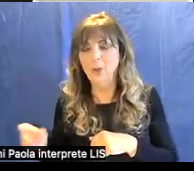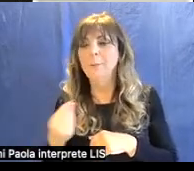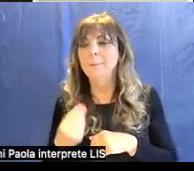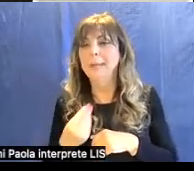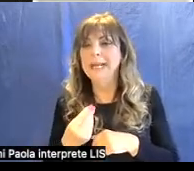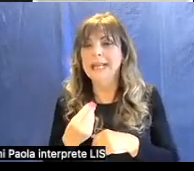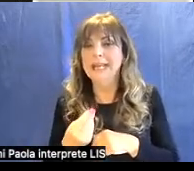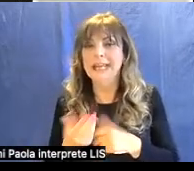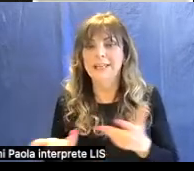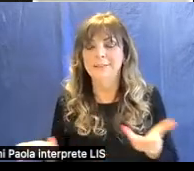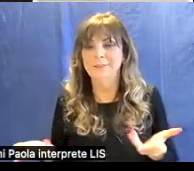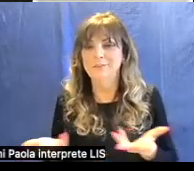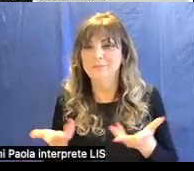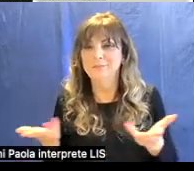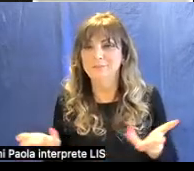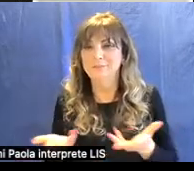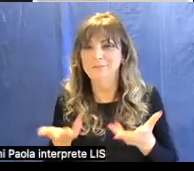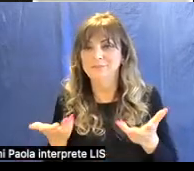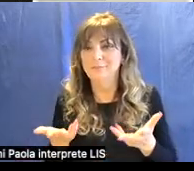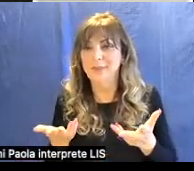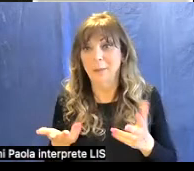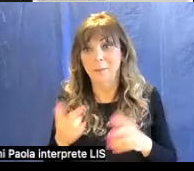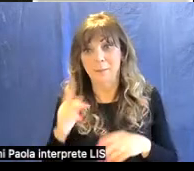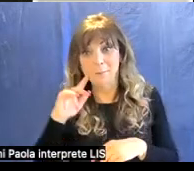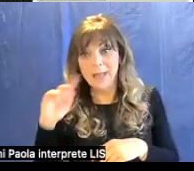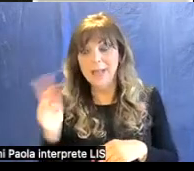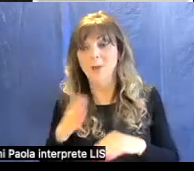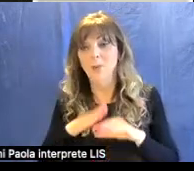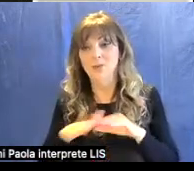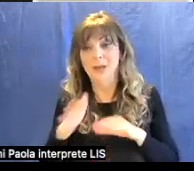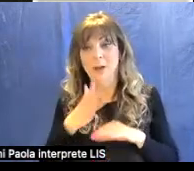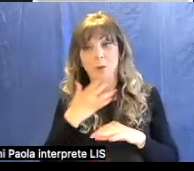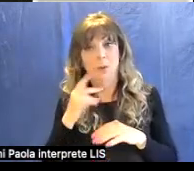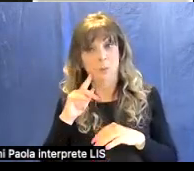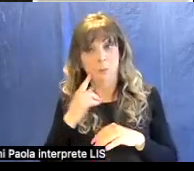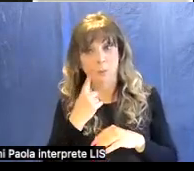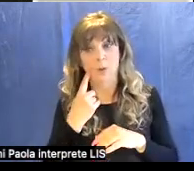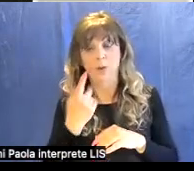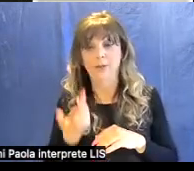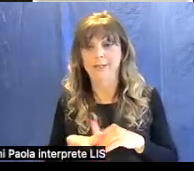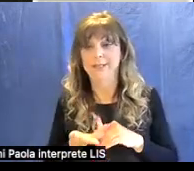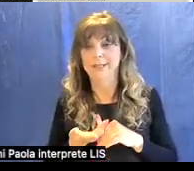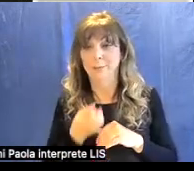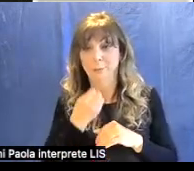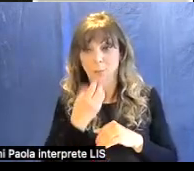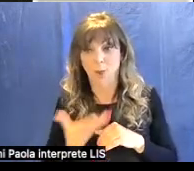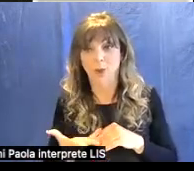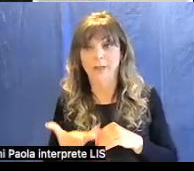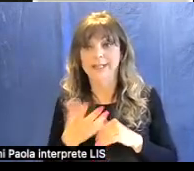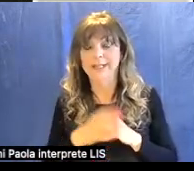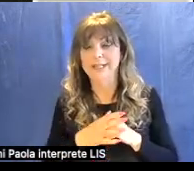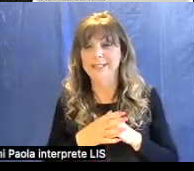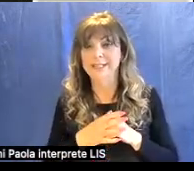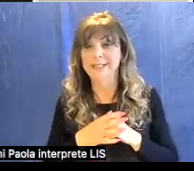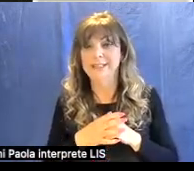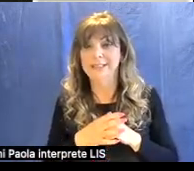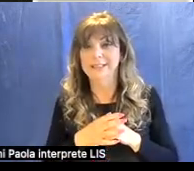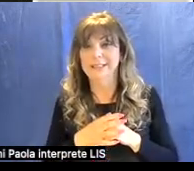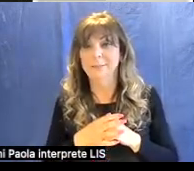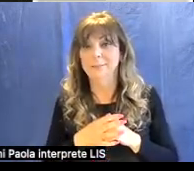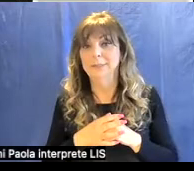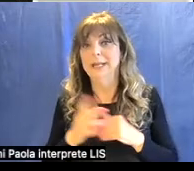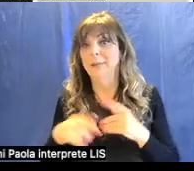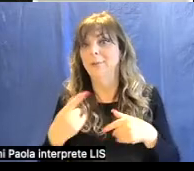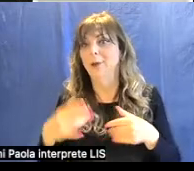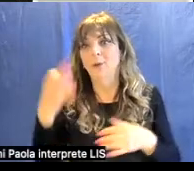insomma è sempre meglio utilizzare buoni colori e comunque il ritorno sarà assicurato perché